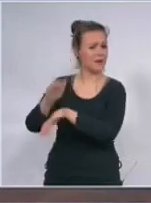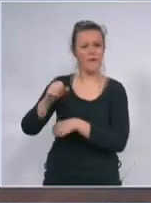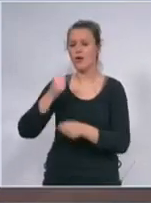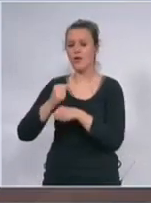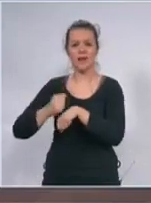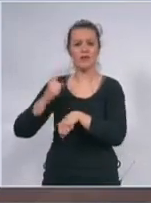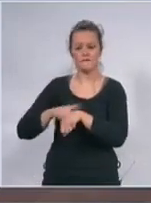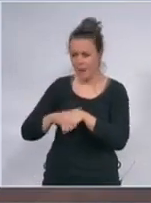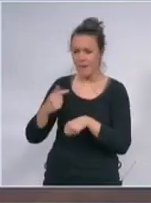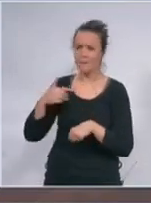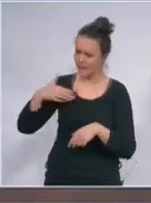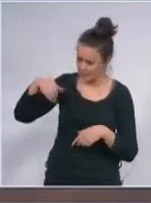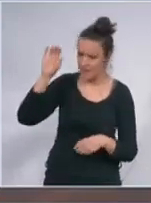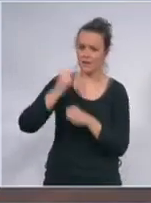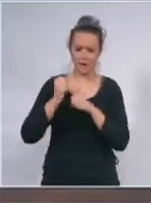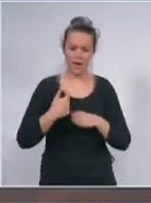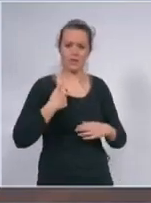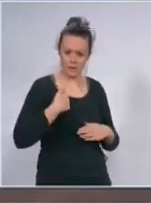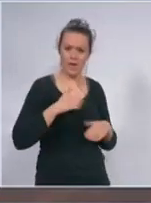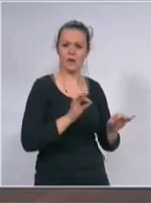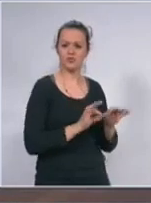pomognu da čuvaju decu u drugim smenama